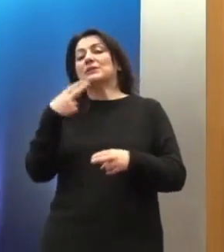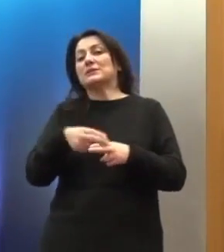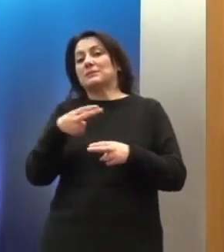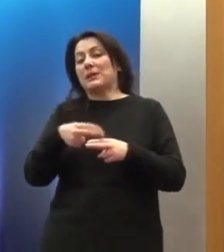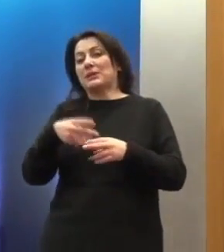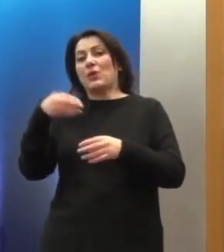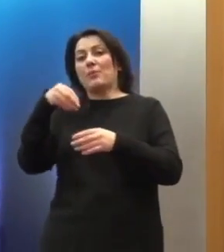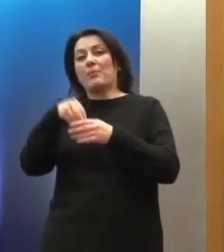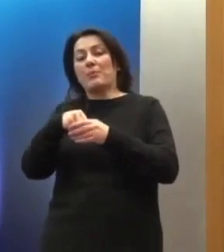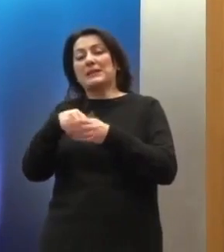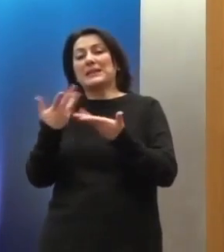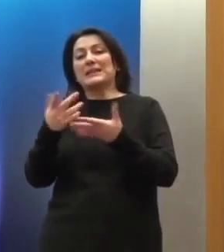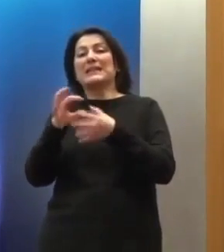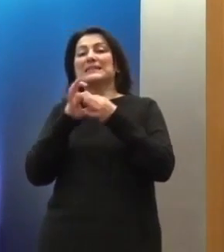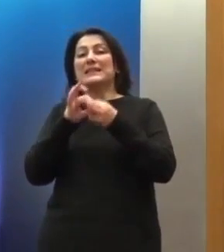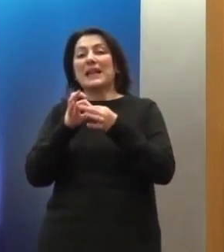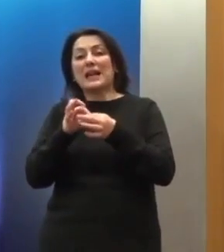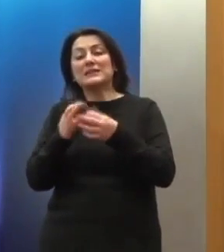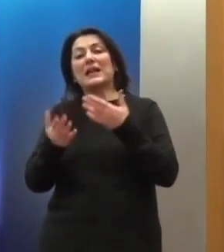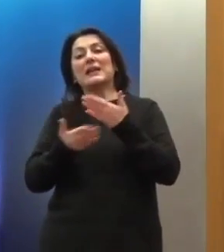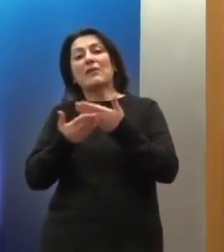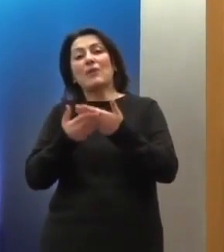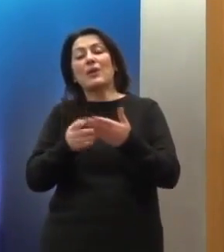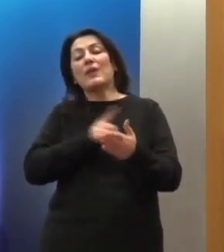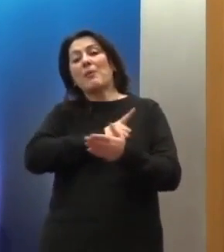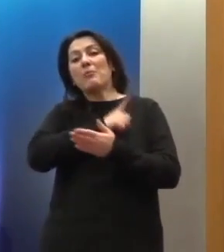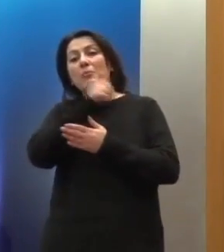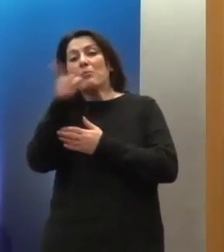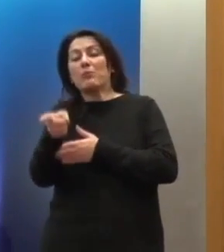Ευρώπης, ο οποίος είναι η συνεργασία και η συνδρομή προς τα κράτη-μέλη του.